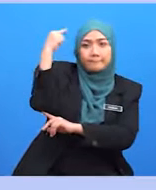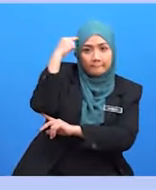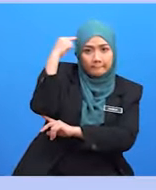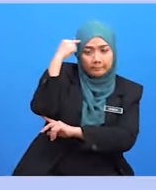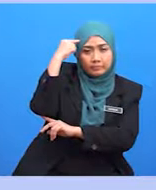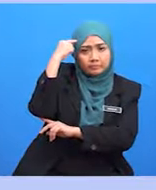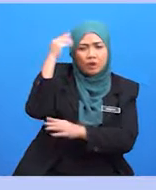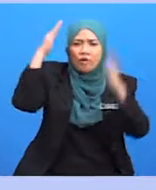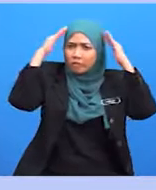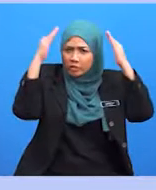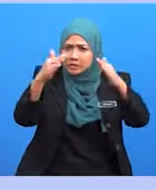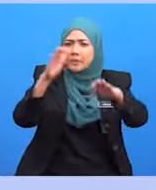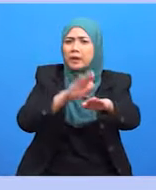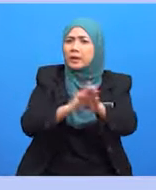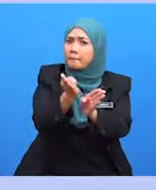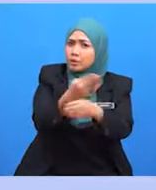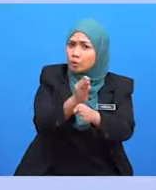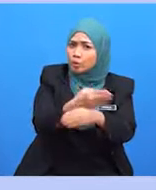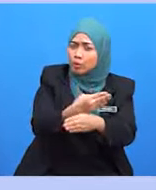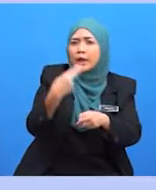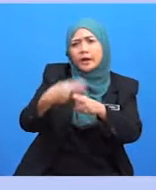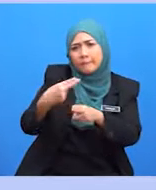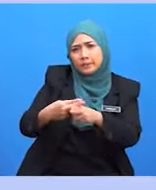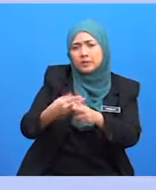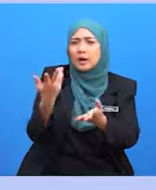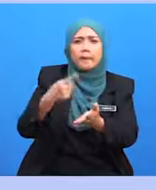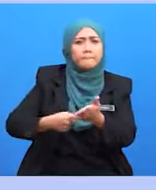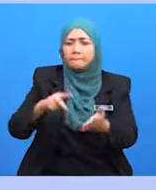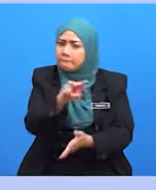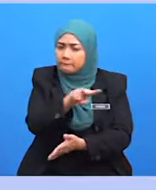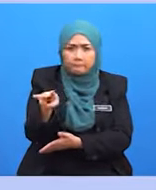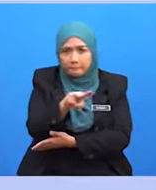Fokuskan pada bentuk, nama-jenama atau keduanya.